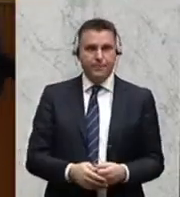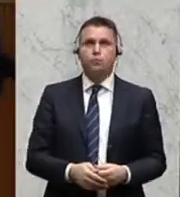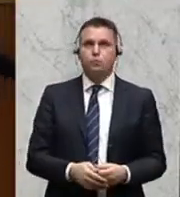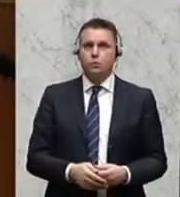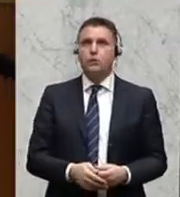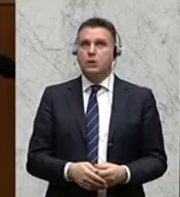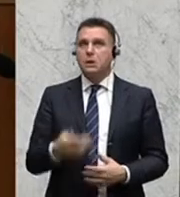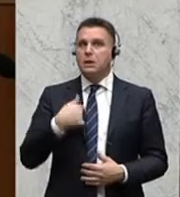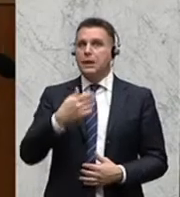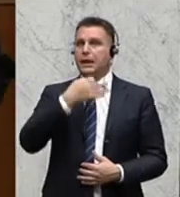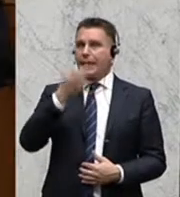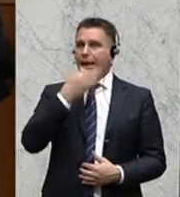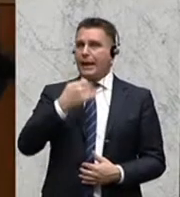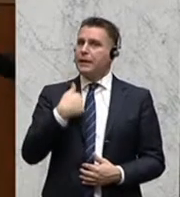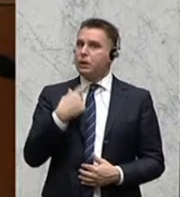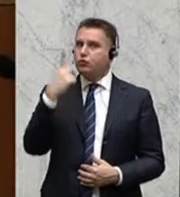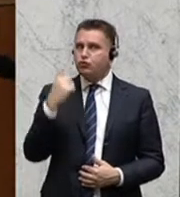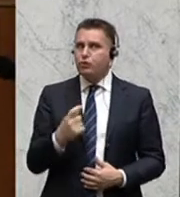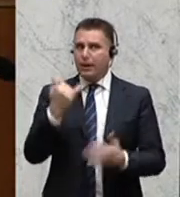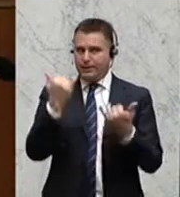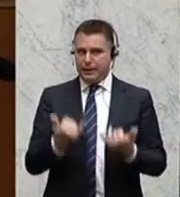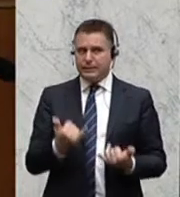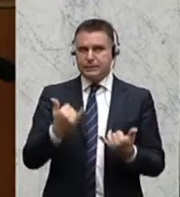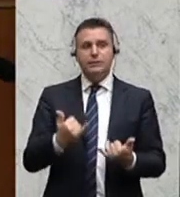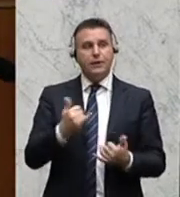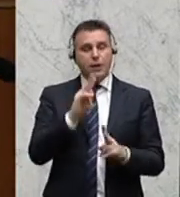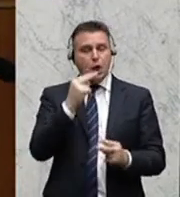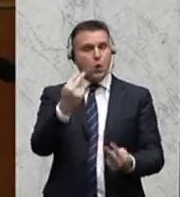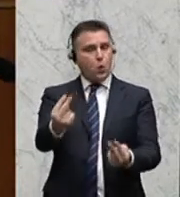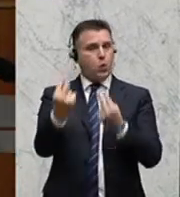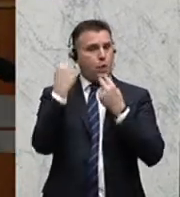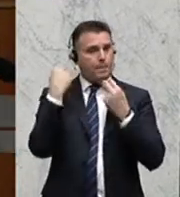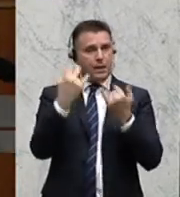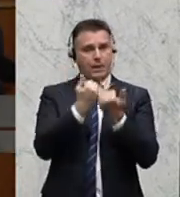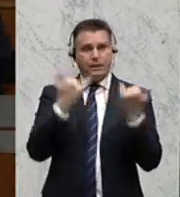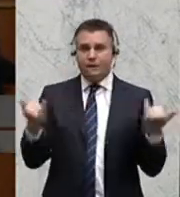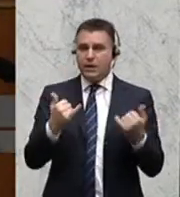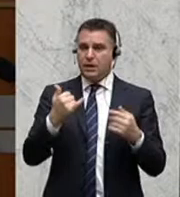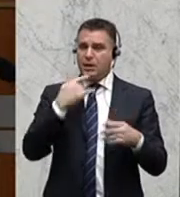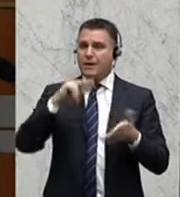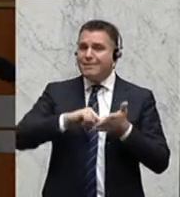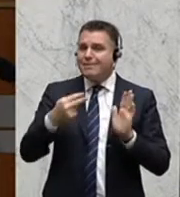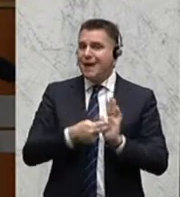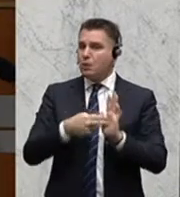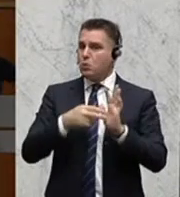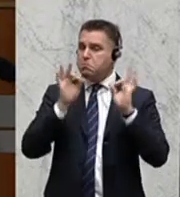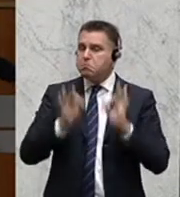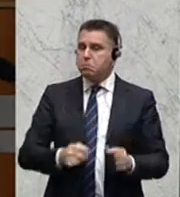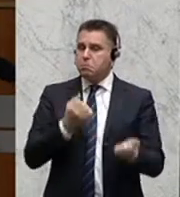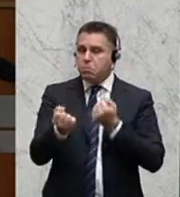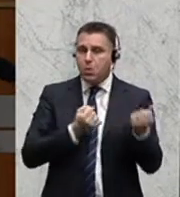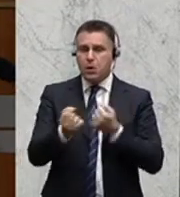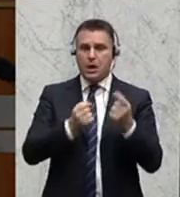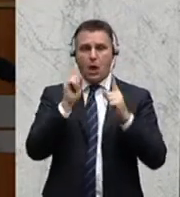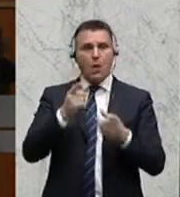Ich hätte jetzt gerne meine Rede begonnen, auch mit einem positiven Rückblick auf die Technologiepolitik in Österreich, auf die Innovationspolitik, die das